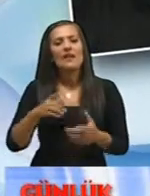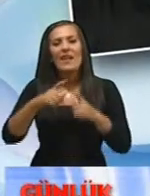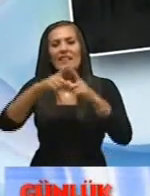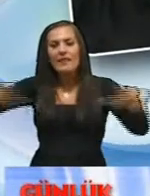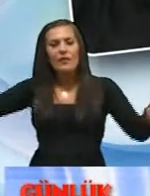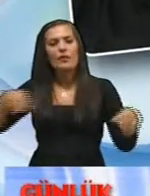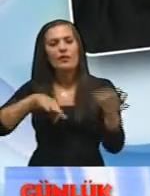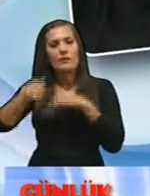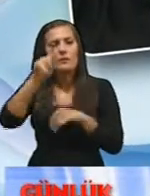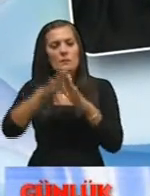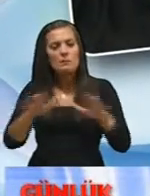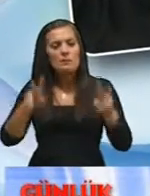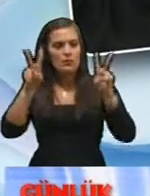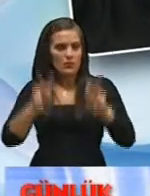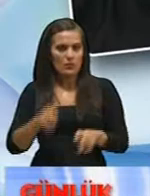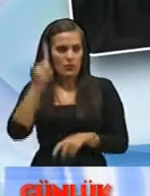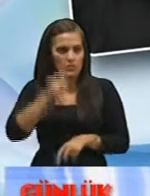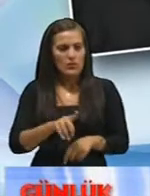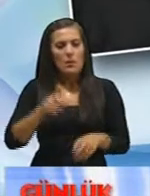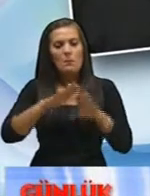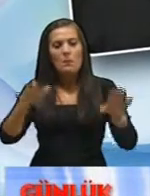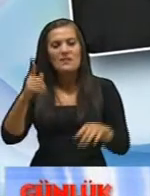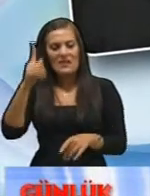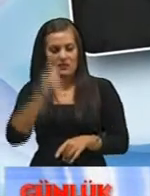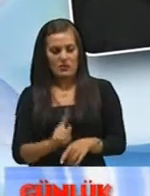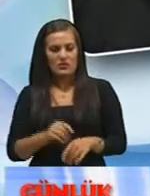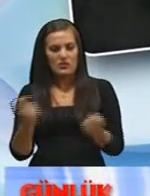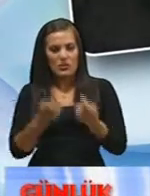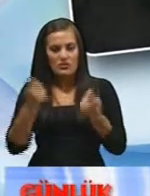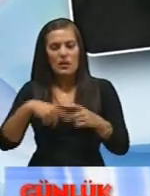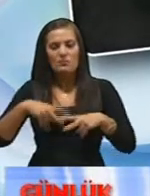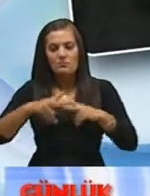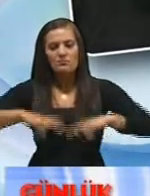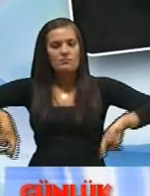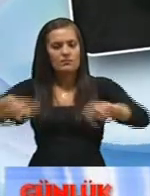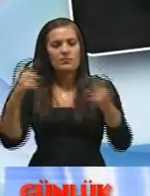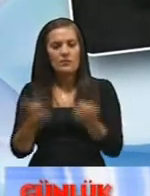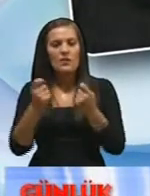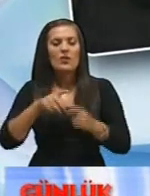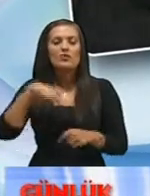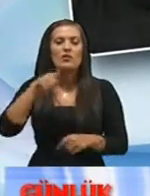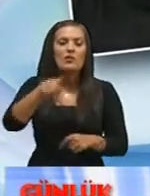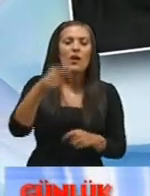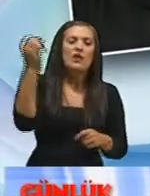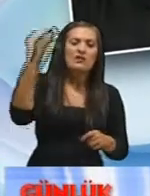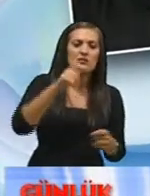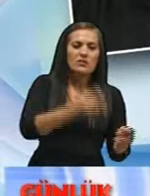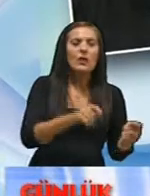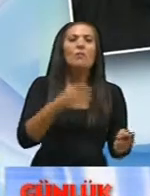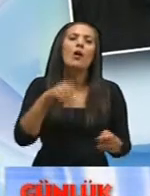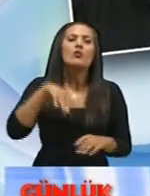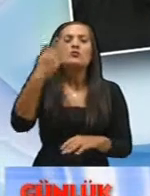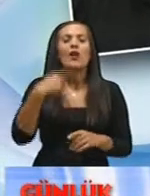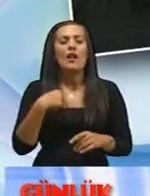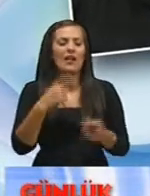tasarımı bir masada oturuyorsunuz önce masa başı çalışması dediğimiz o çalışmaya sonra size ya sen de işte oradan bir ışıklar olmuyor